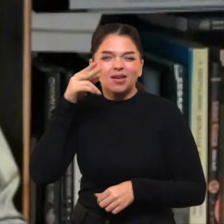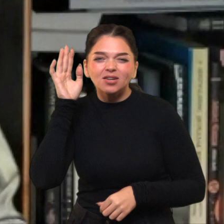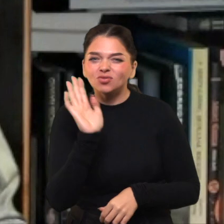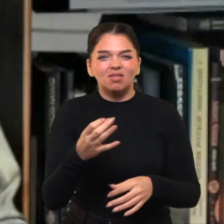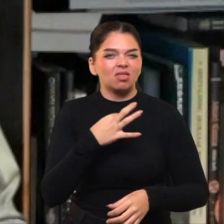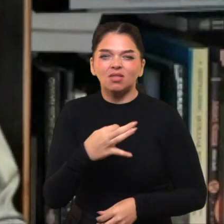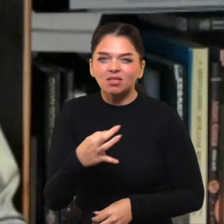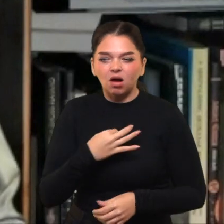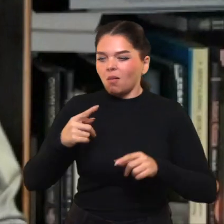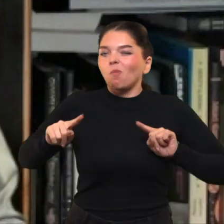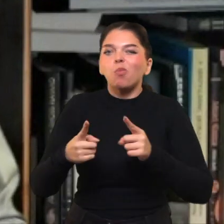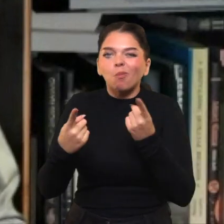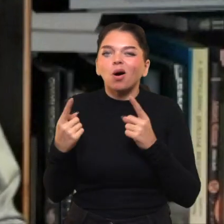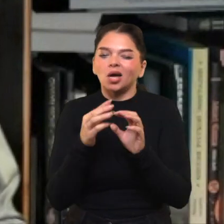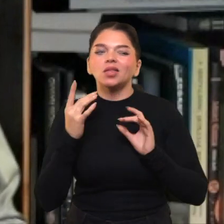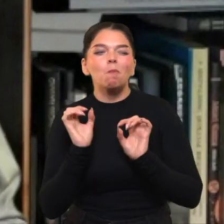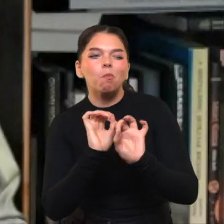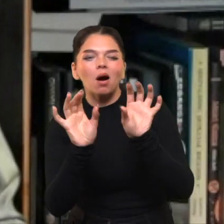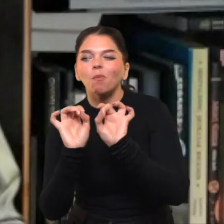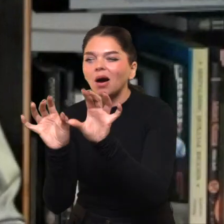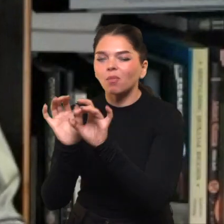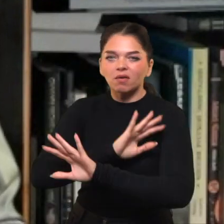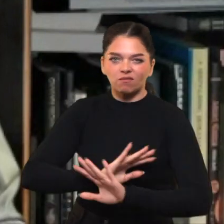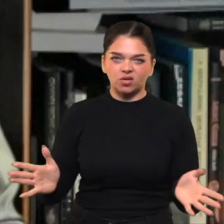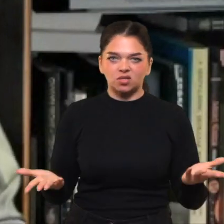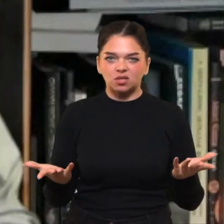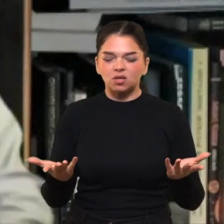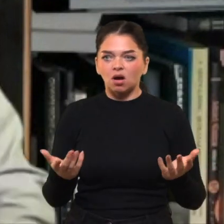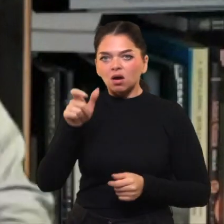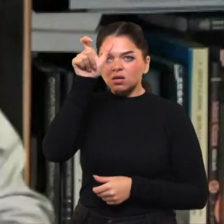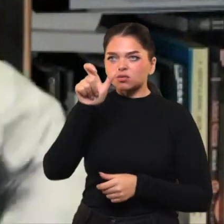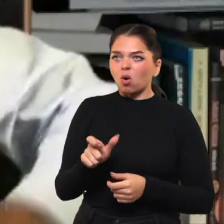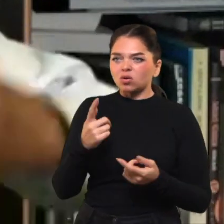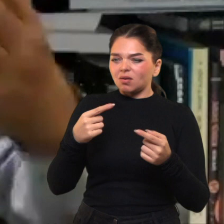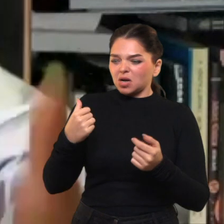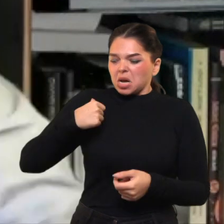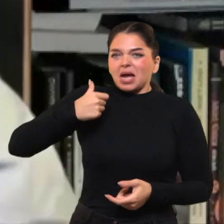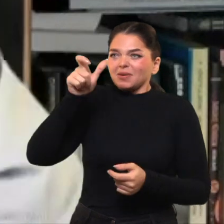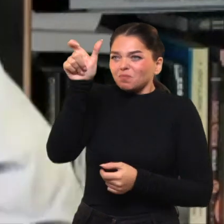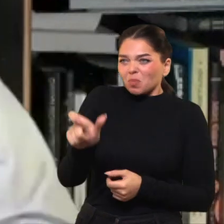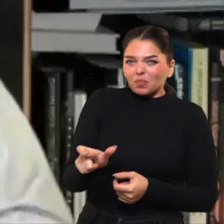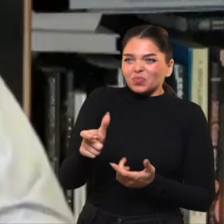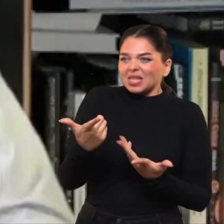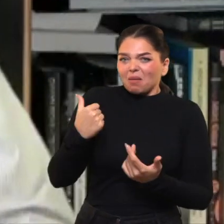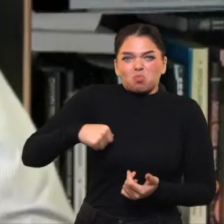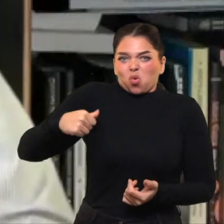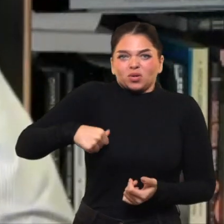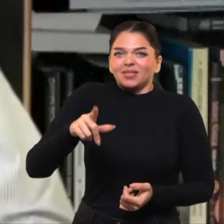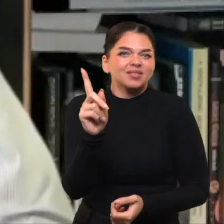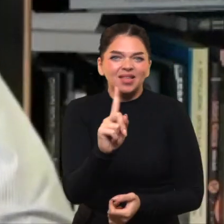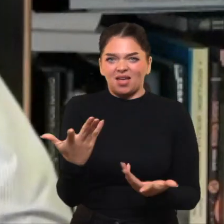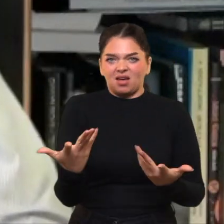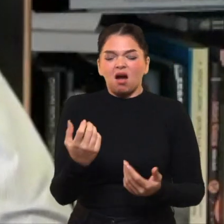propagandos produktą ir visai kitą būtybę. Ir dėl to mes matome nužmogėjimo elementus, visišką